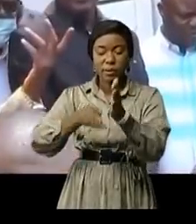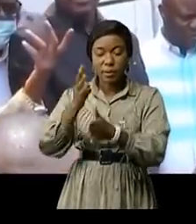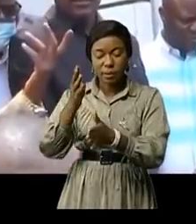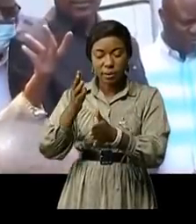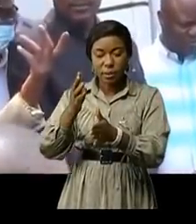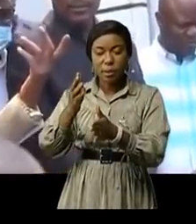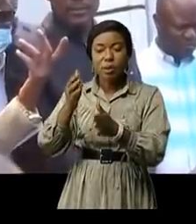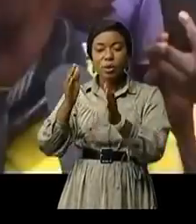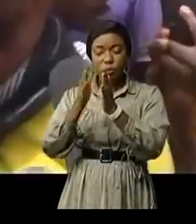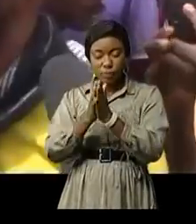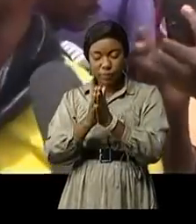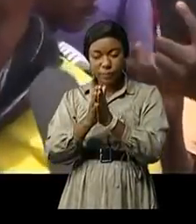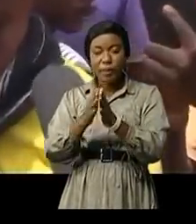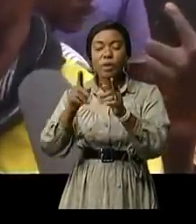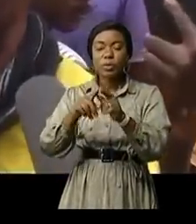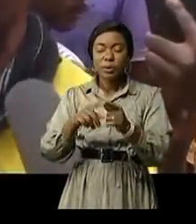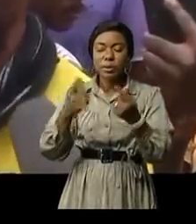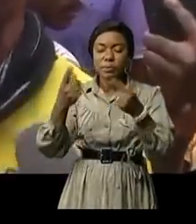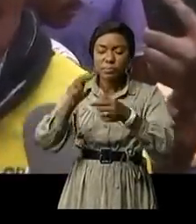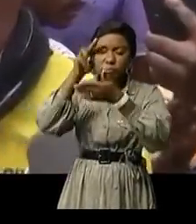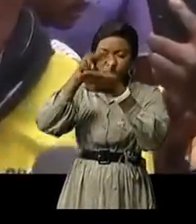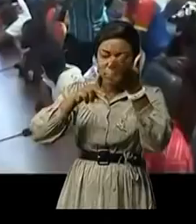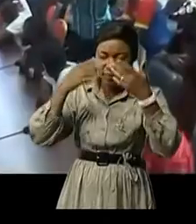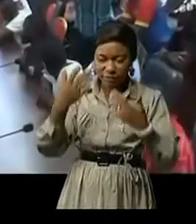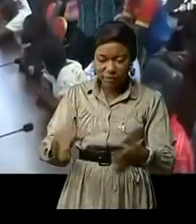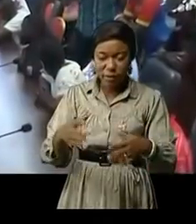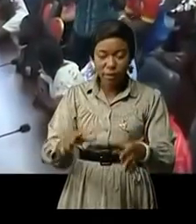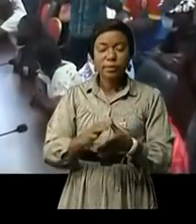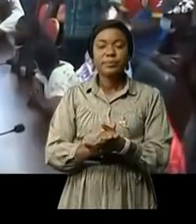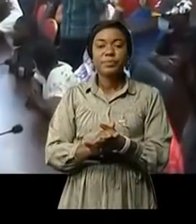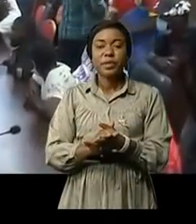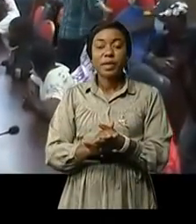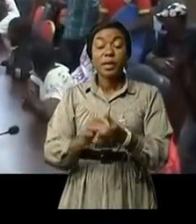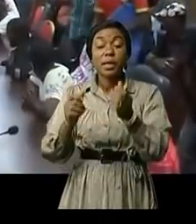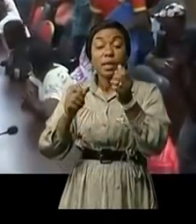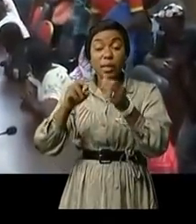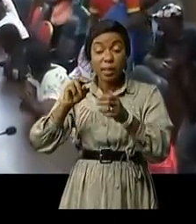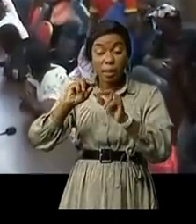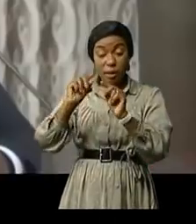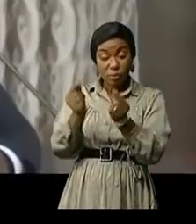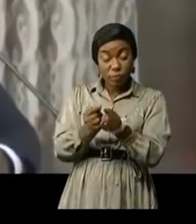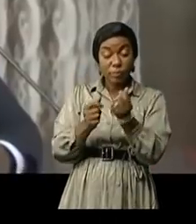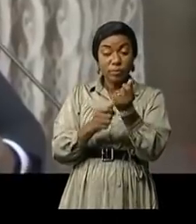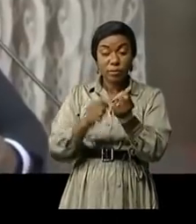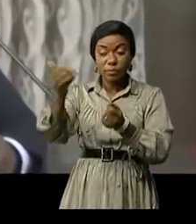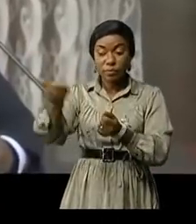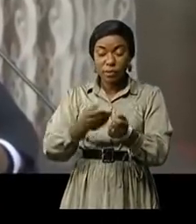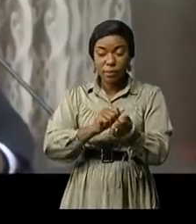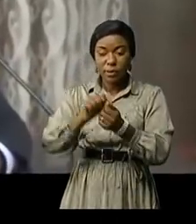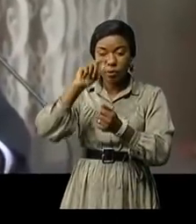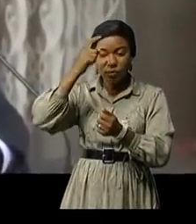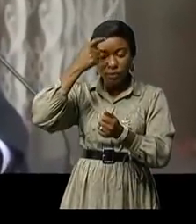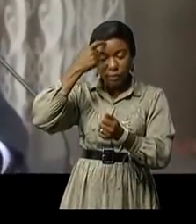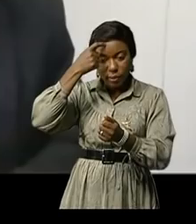'hôtel du gouverneur des provinces après la lecture de leur mémo une délégation de l'union des cambistes Icamat a été reçue par l'autorité provinciale